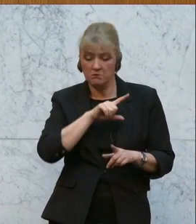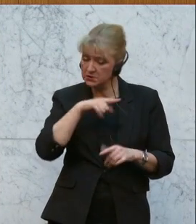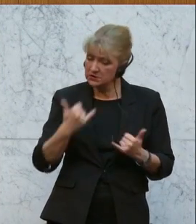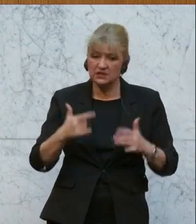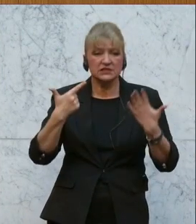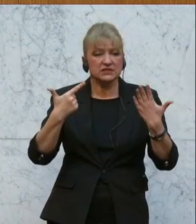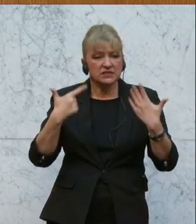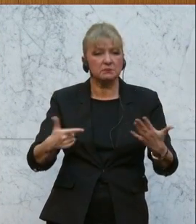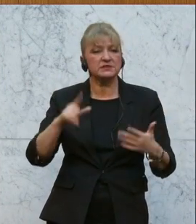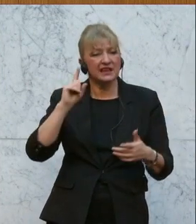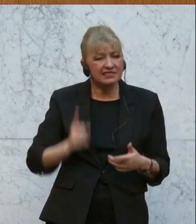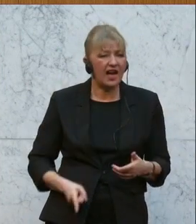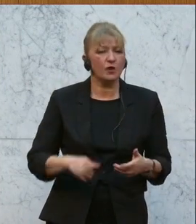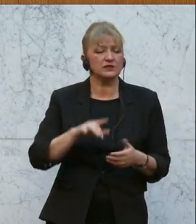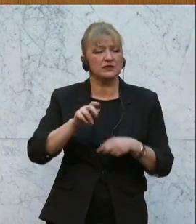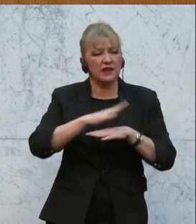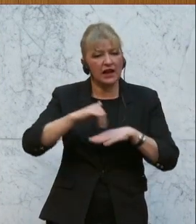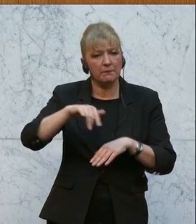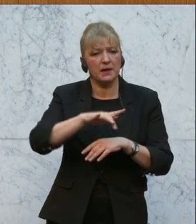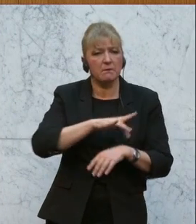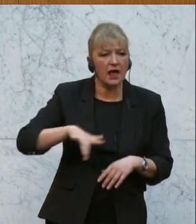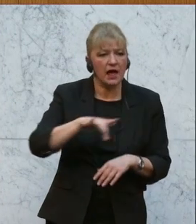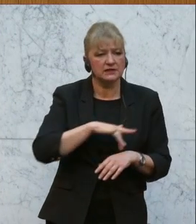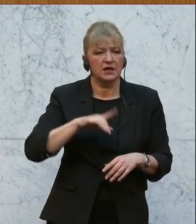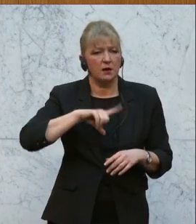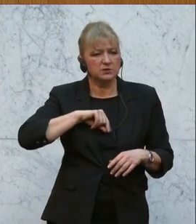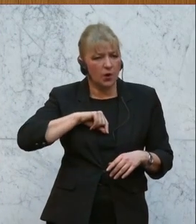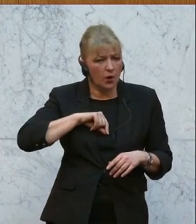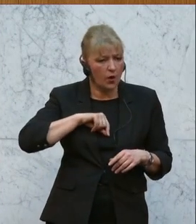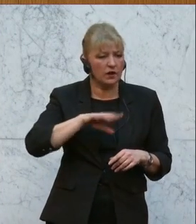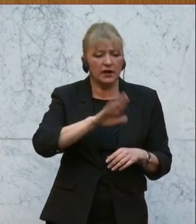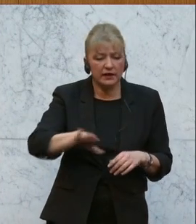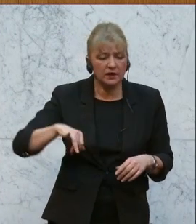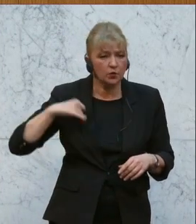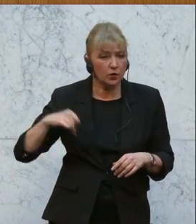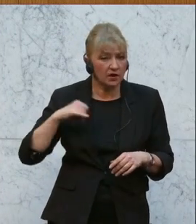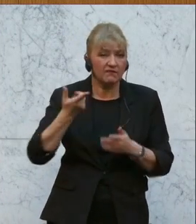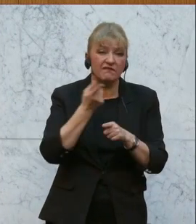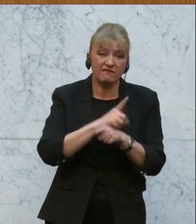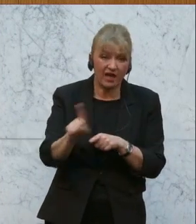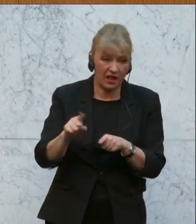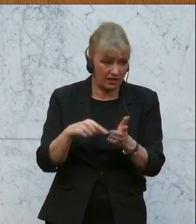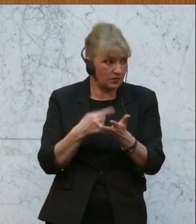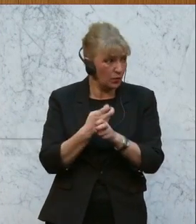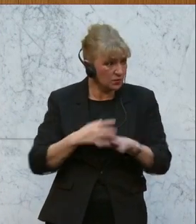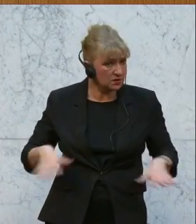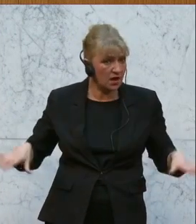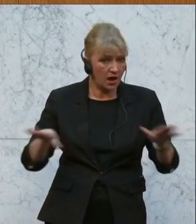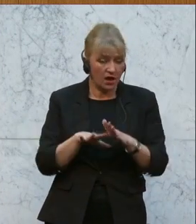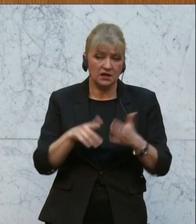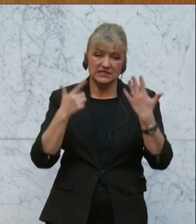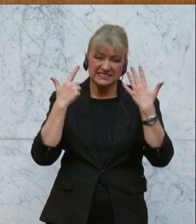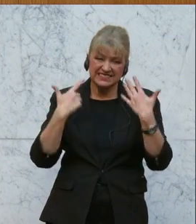Therapieplätze bei Psychologinnen für Kinder und Jugendliche in Österreich fehlen. 70.000 Plätze, 70.000